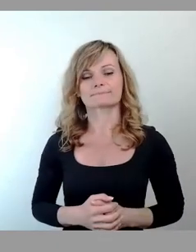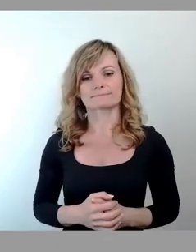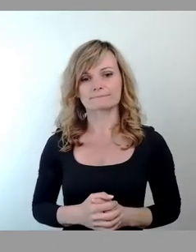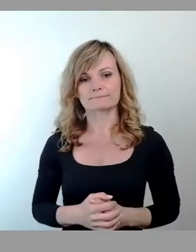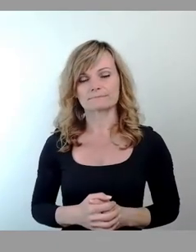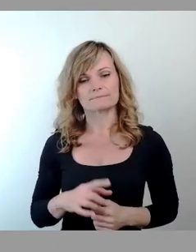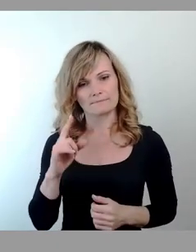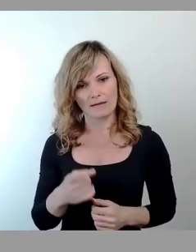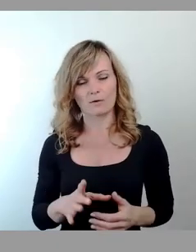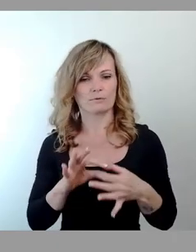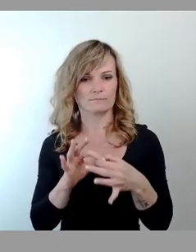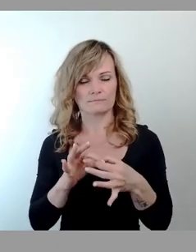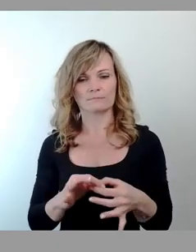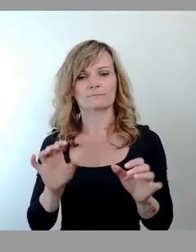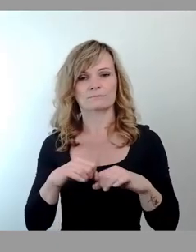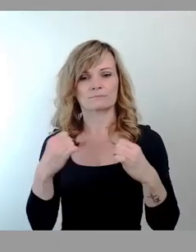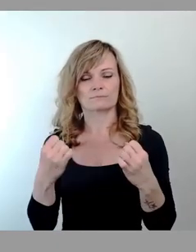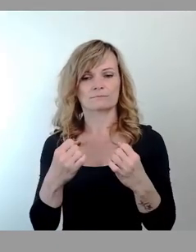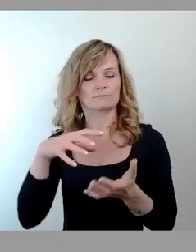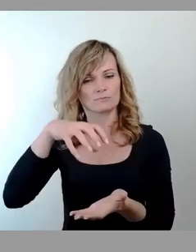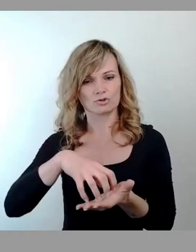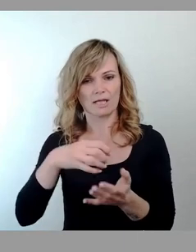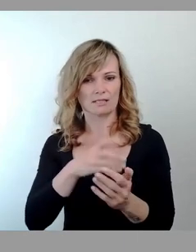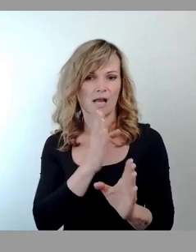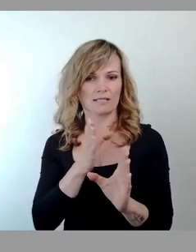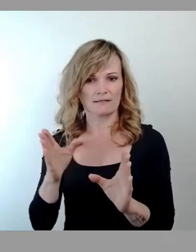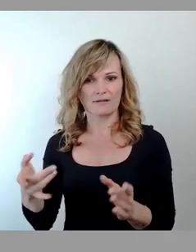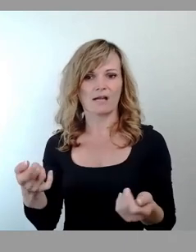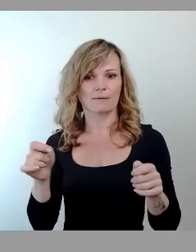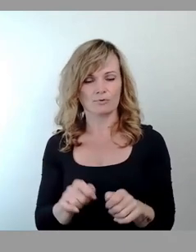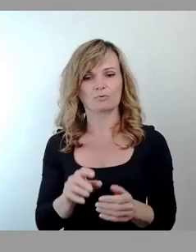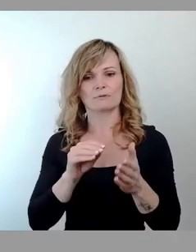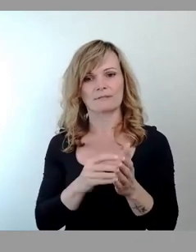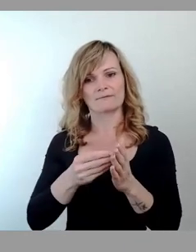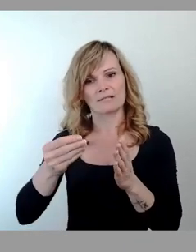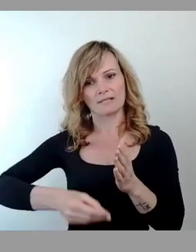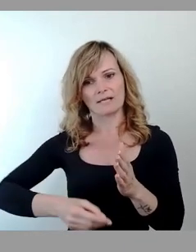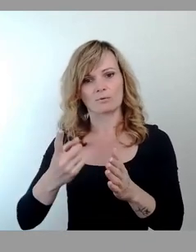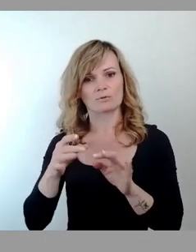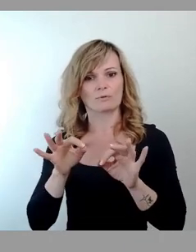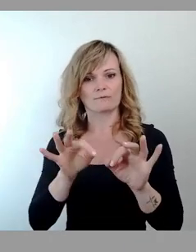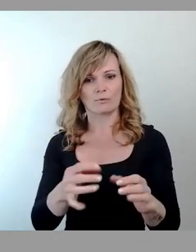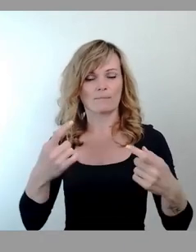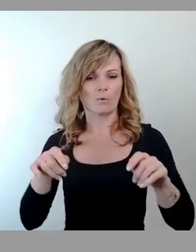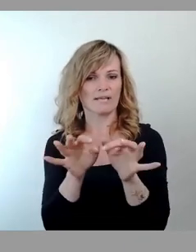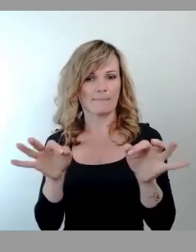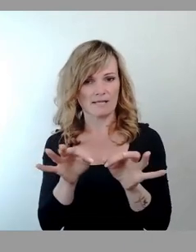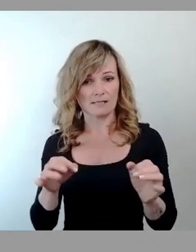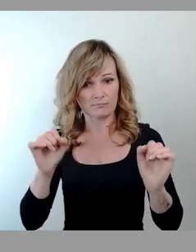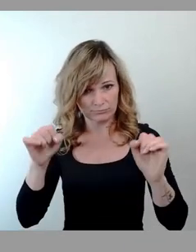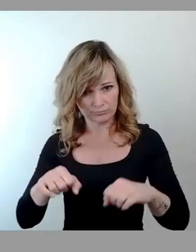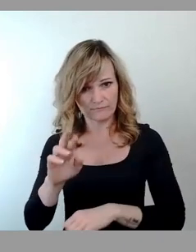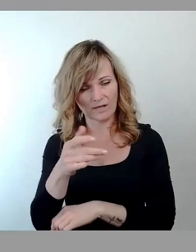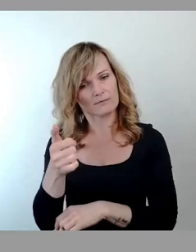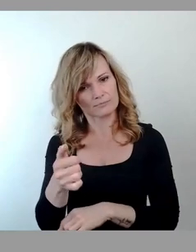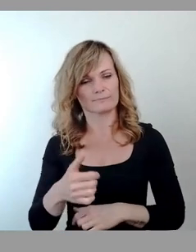etwas mit dem Stadtarchiv zu tun, Abschluss eines Mietvertrages und Durchführung von baulichen Maßnahmen. Wer hier zustimmen kann, dem ich um